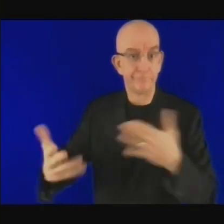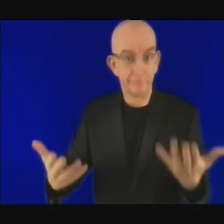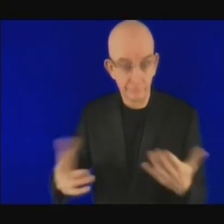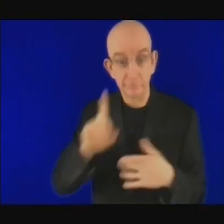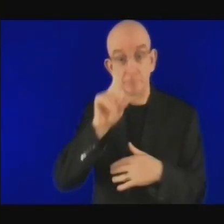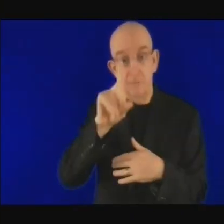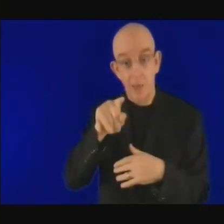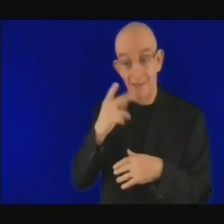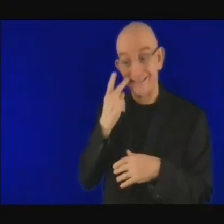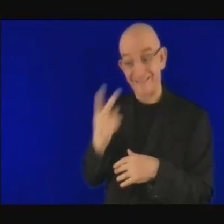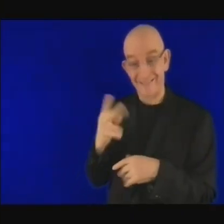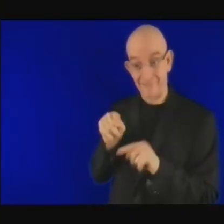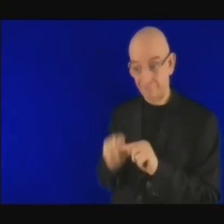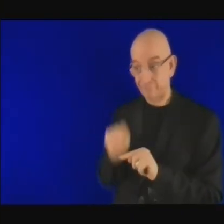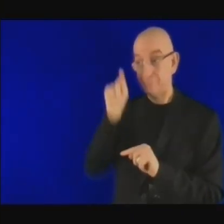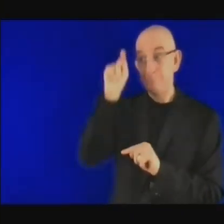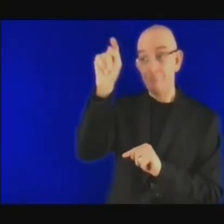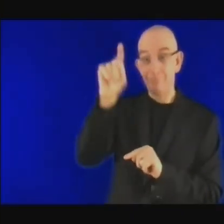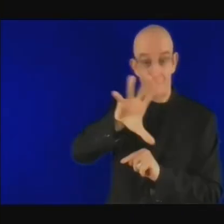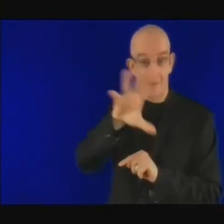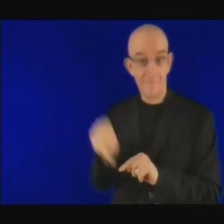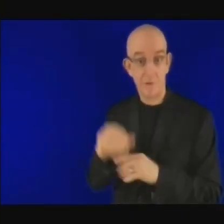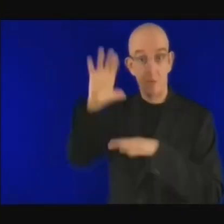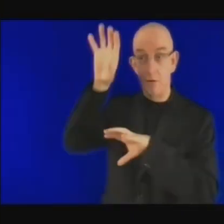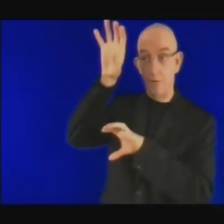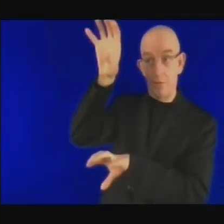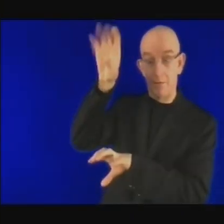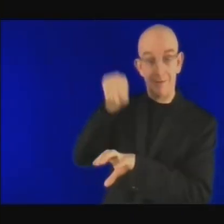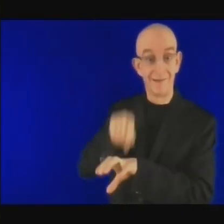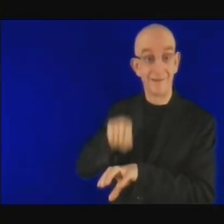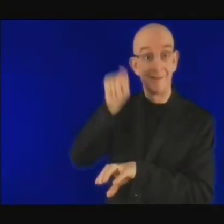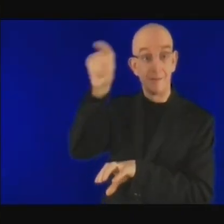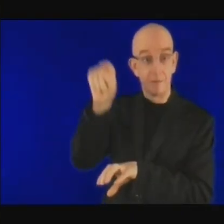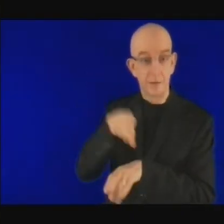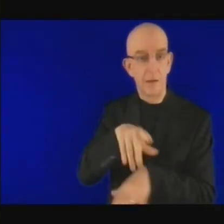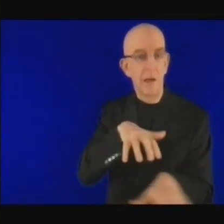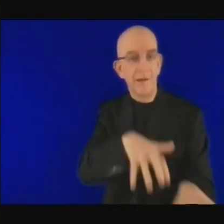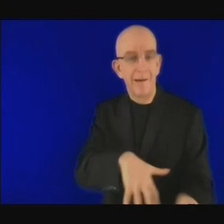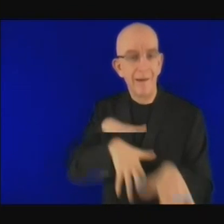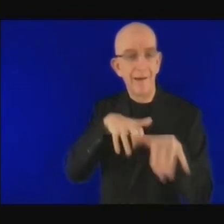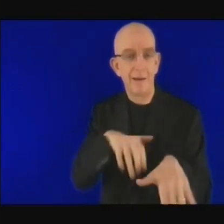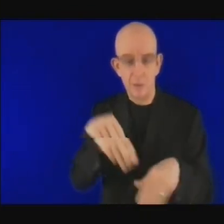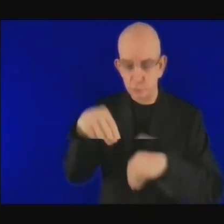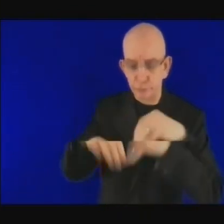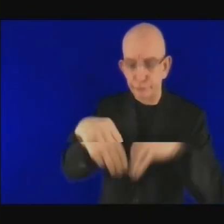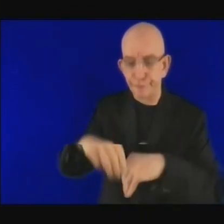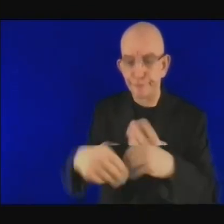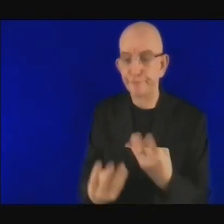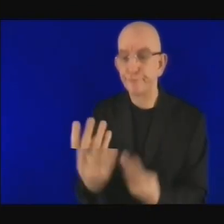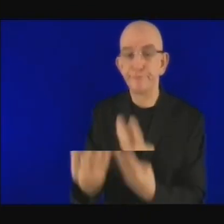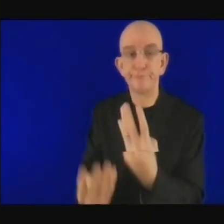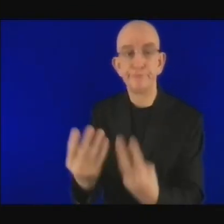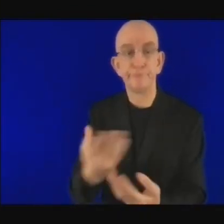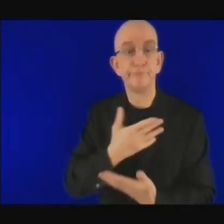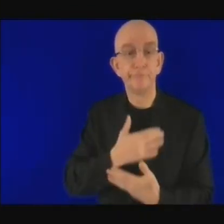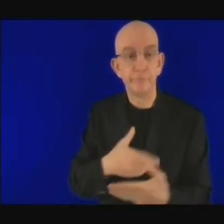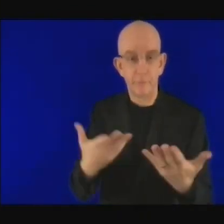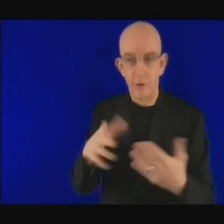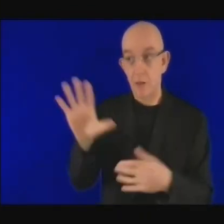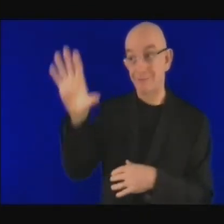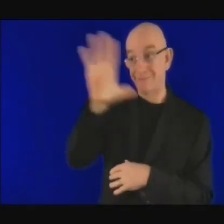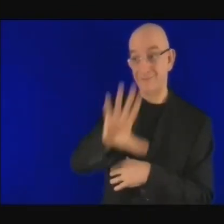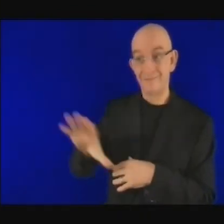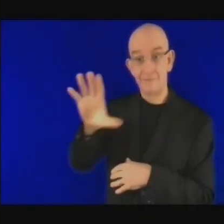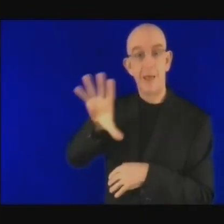tout ce que l'on peut produire dans l'hémisphère nord, on l'aura six mois plus tard